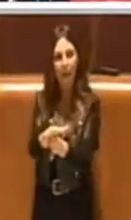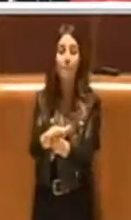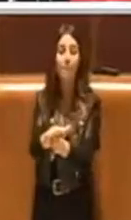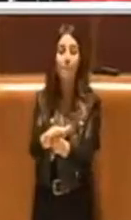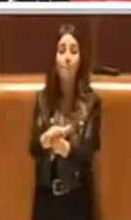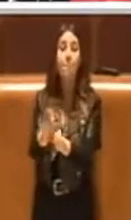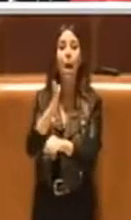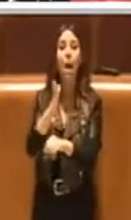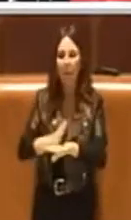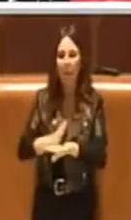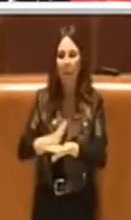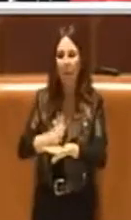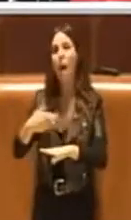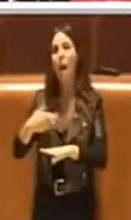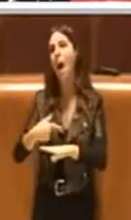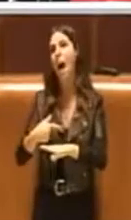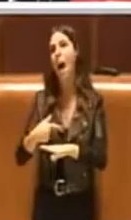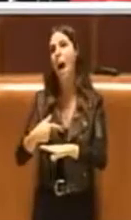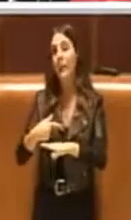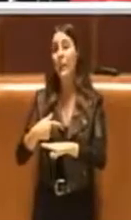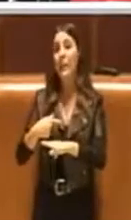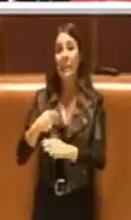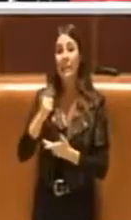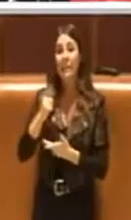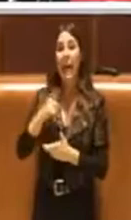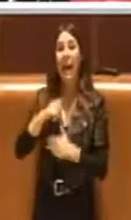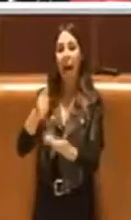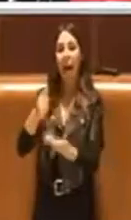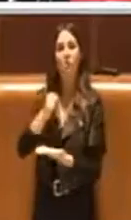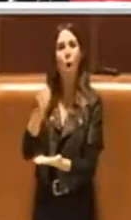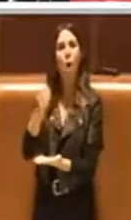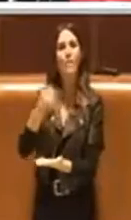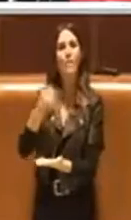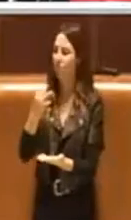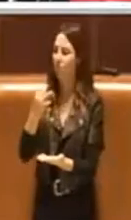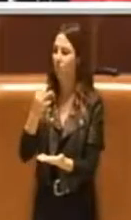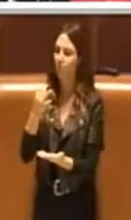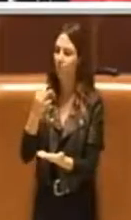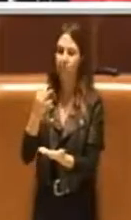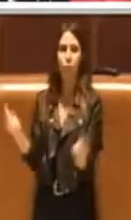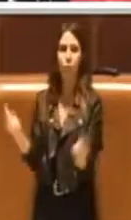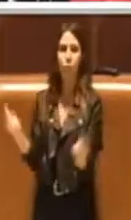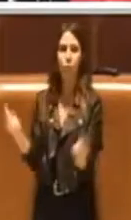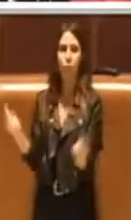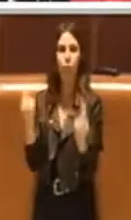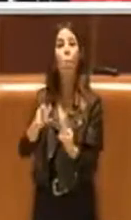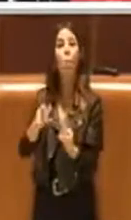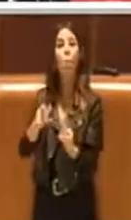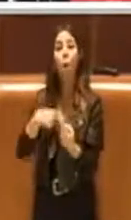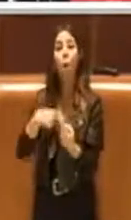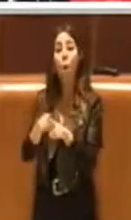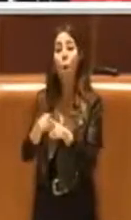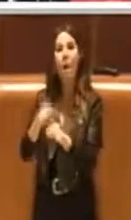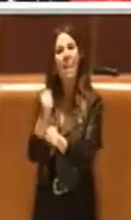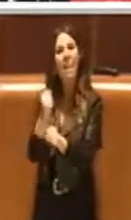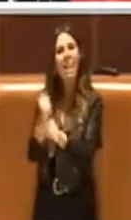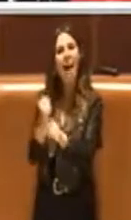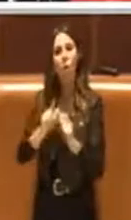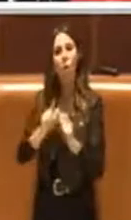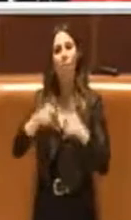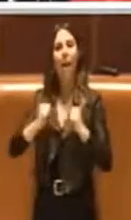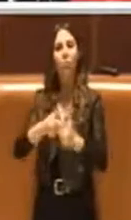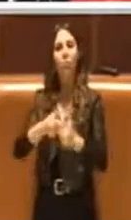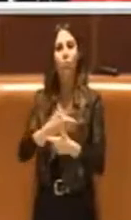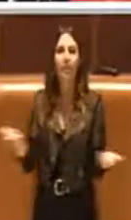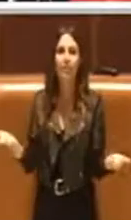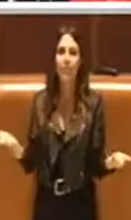si riescono sempre a spendere e questo non è un bene perché ovviamente non si traducono in opere in opere per i cittadini e su questo